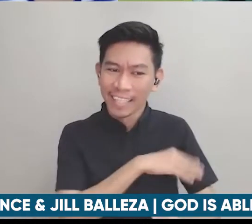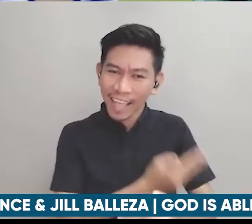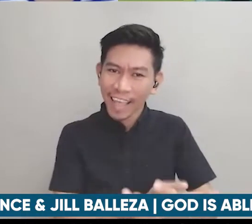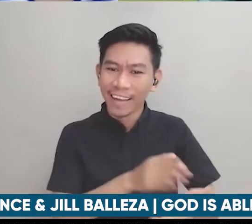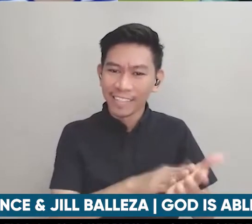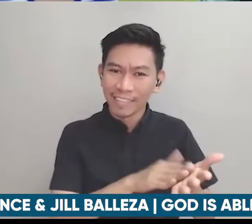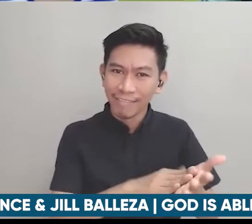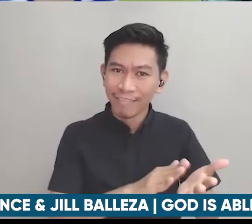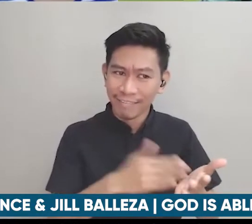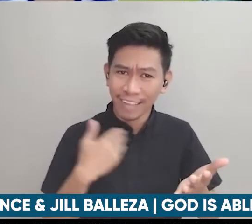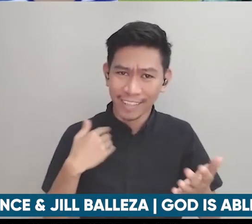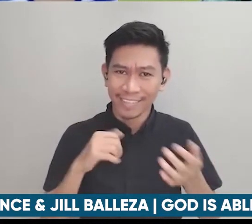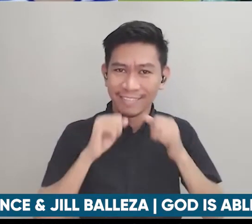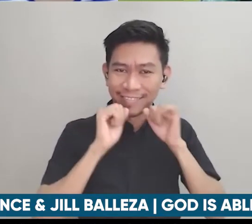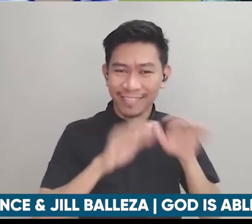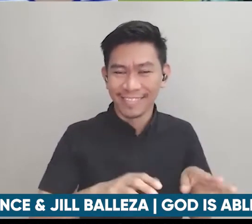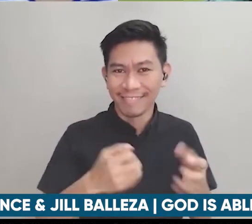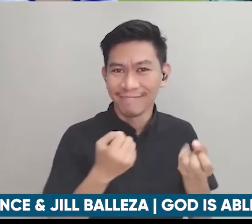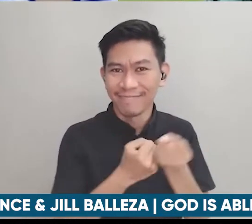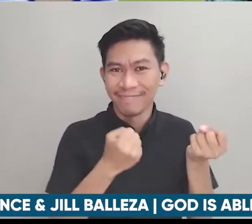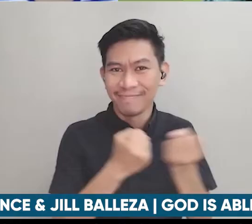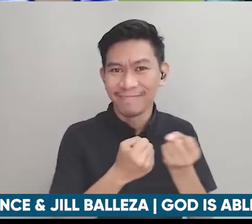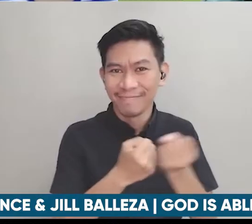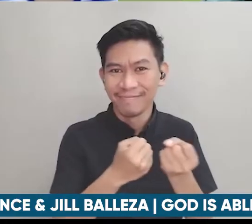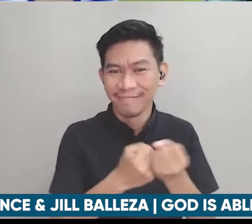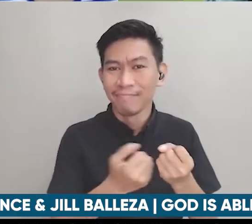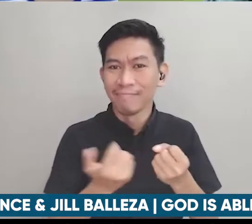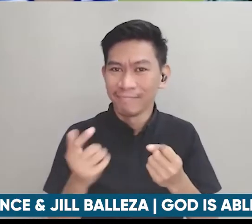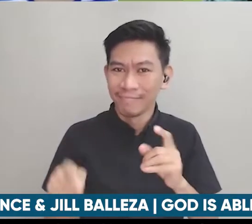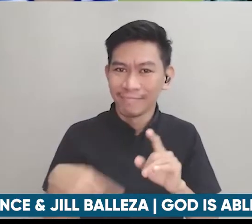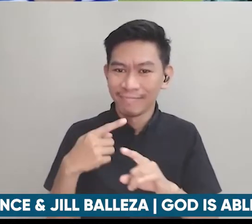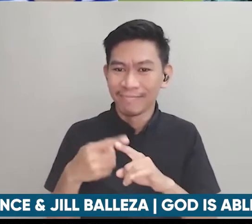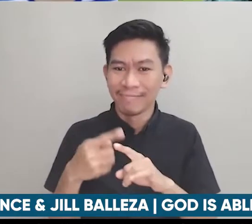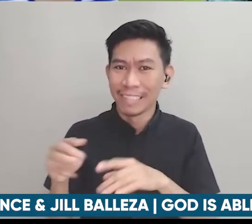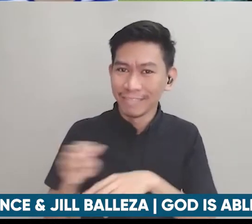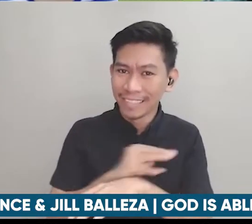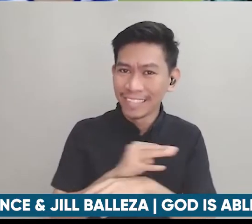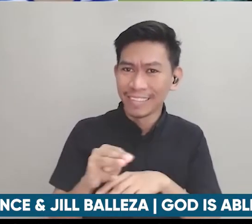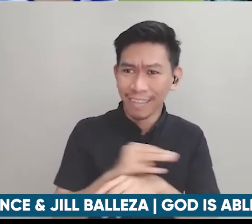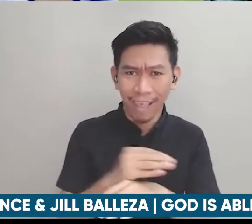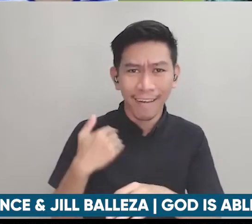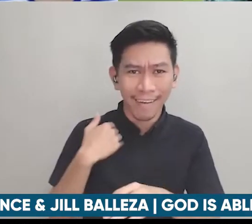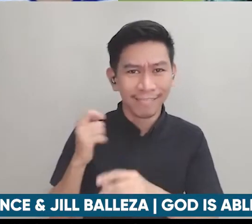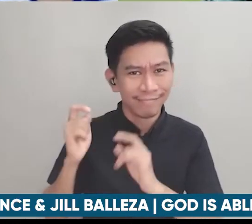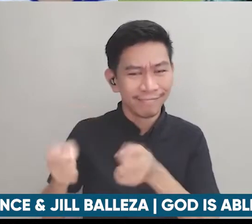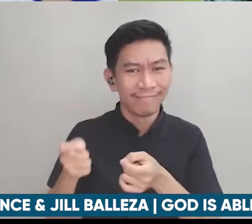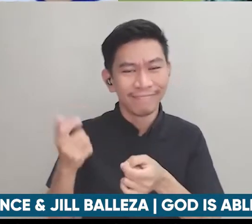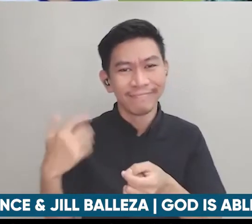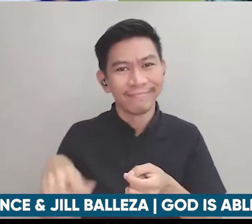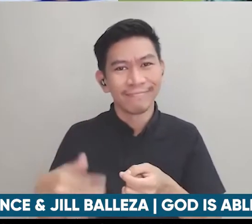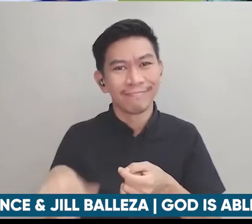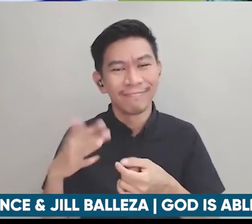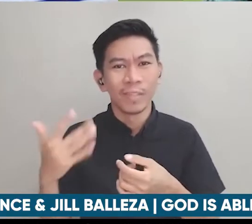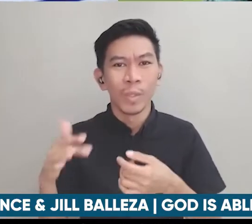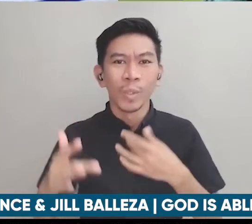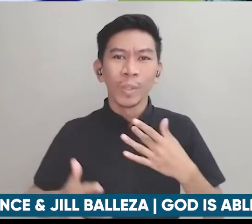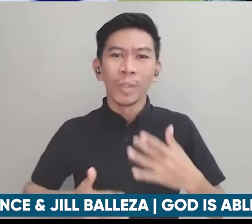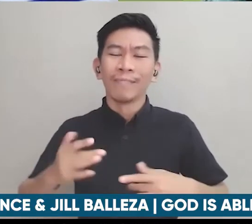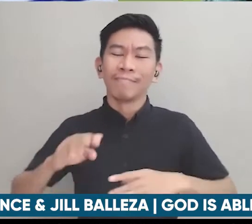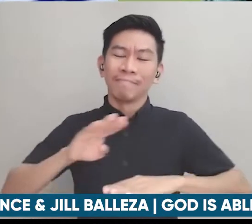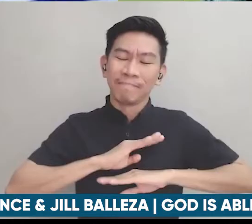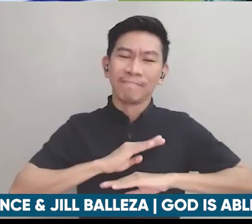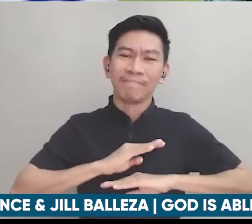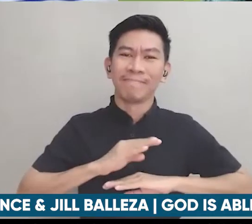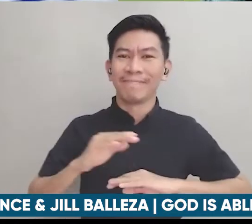yung susunod kong pupuntahan nagbe-bless pa ng ministry si Lord it's a full life it's a full life that has space for